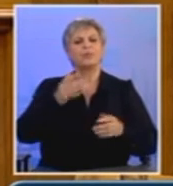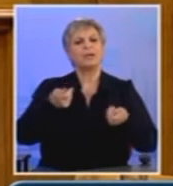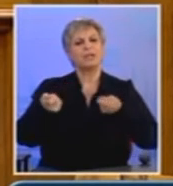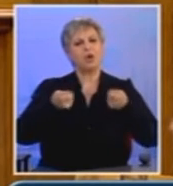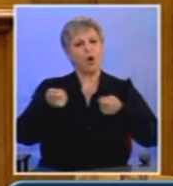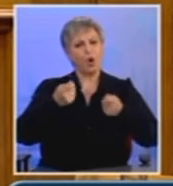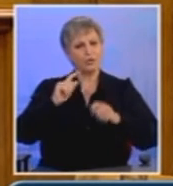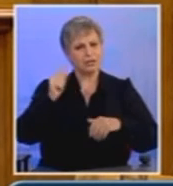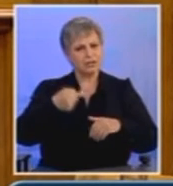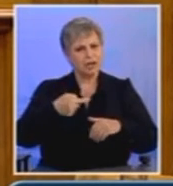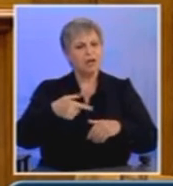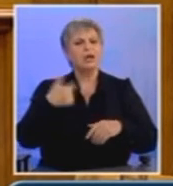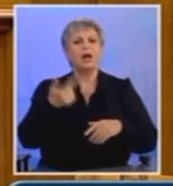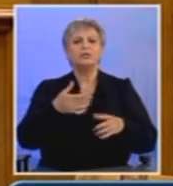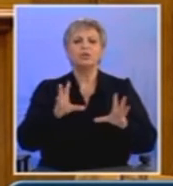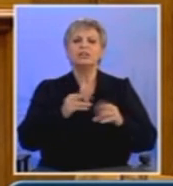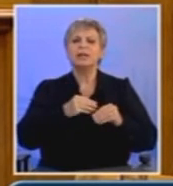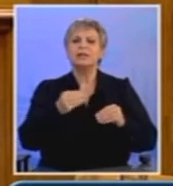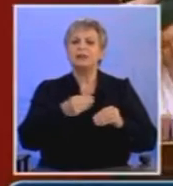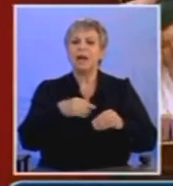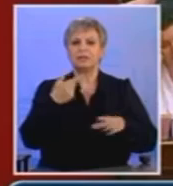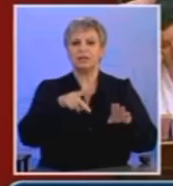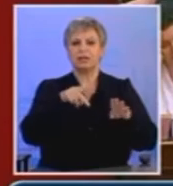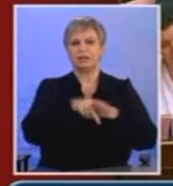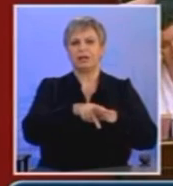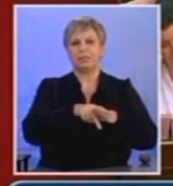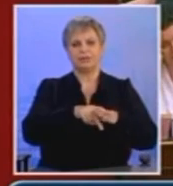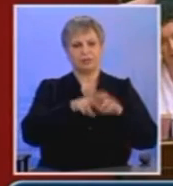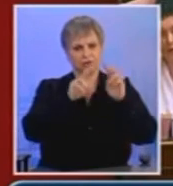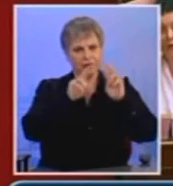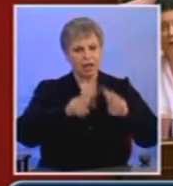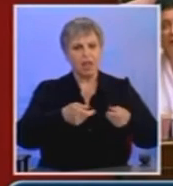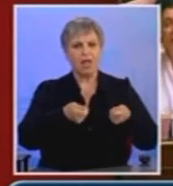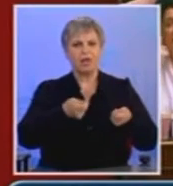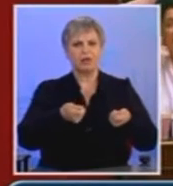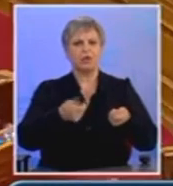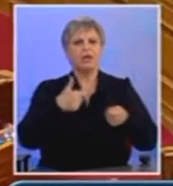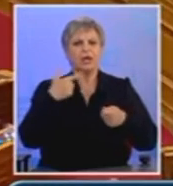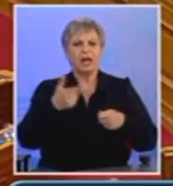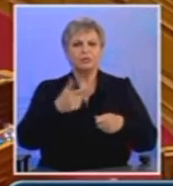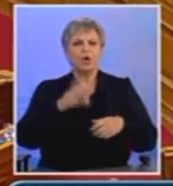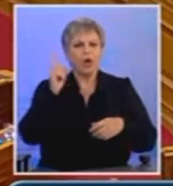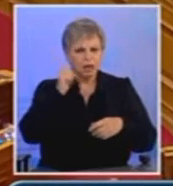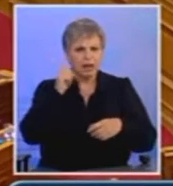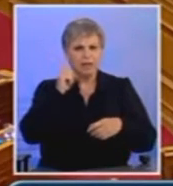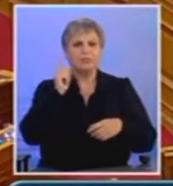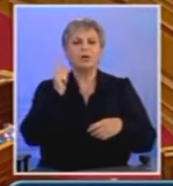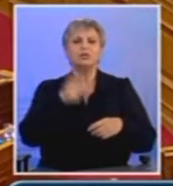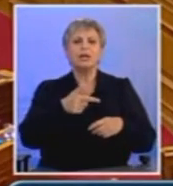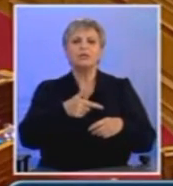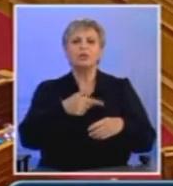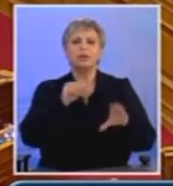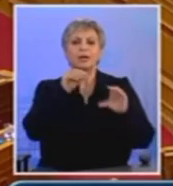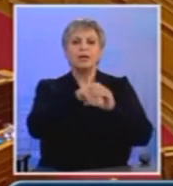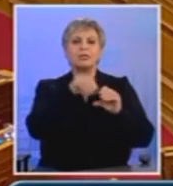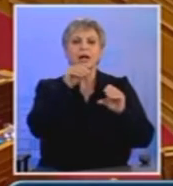εξηγίανση των εγχώριων πιστοτικών ιδρυμάτων. Πράγμα που σε απλά ελληνικά σημαίνει κούρεμα καταθέσεων. Ο